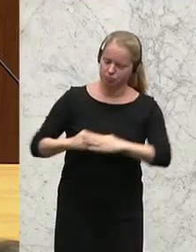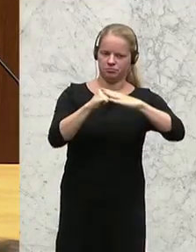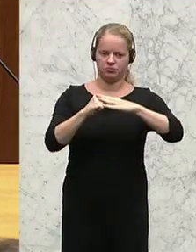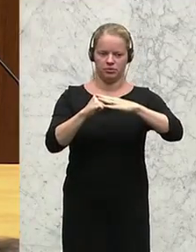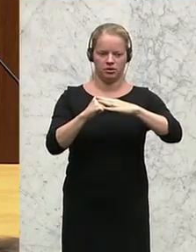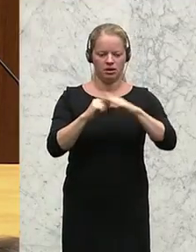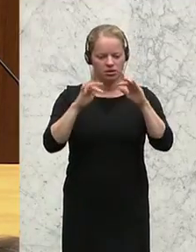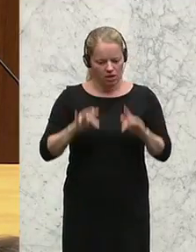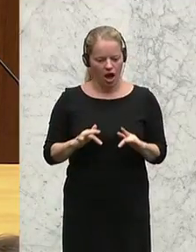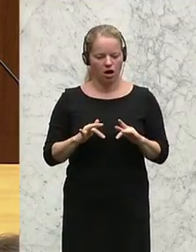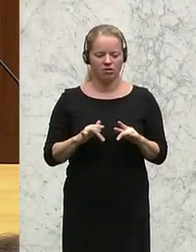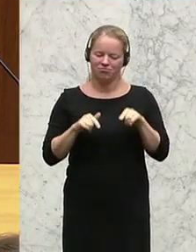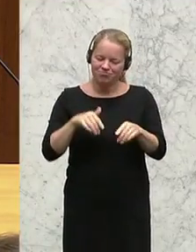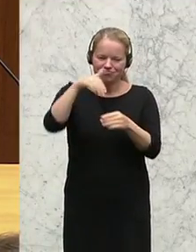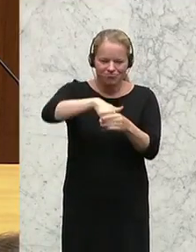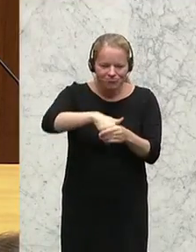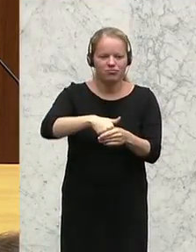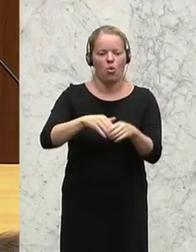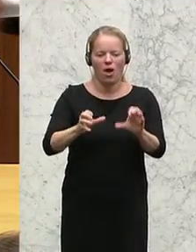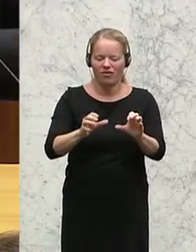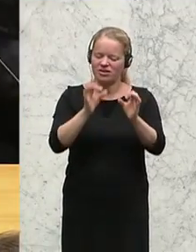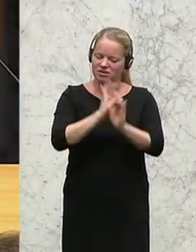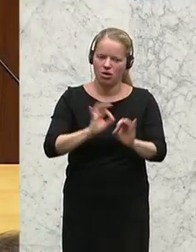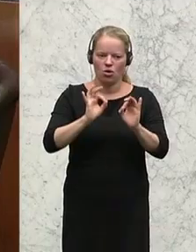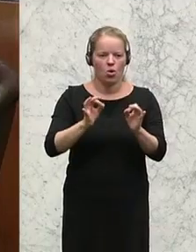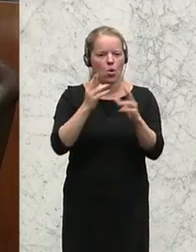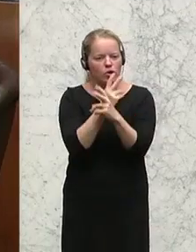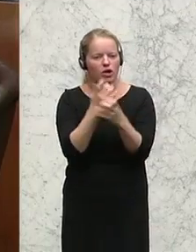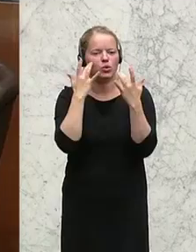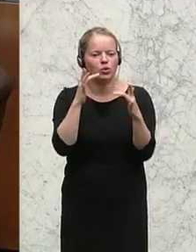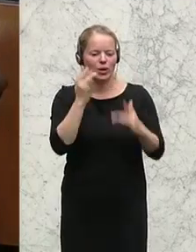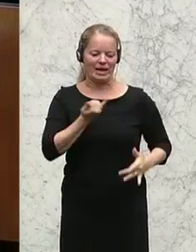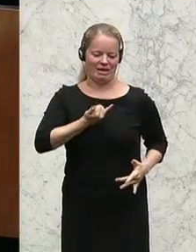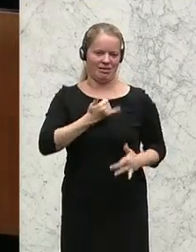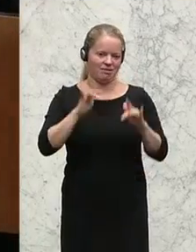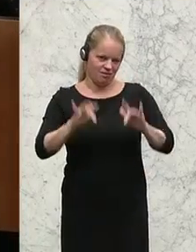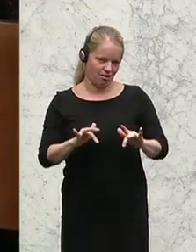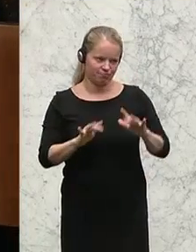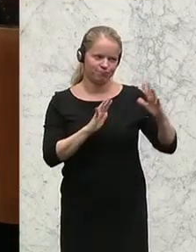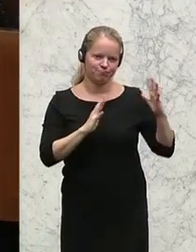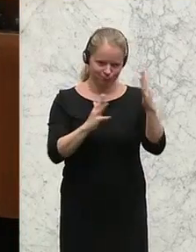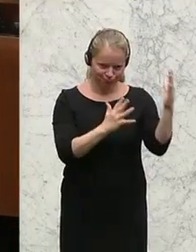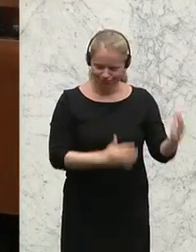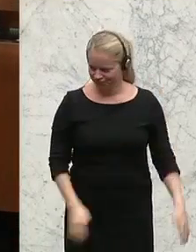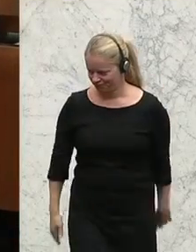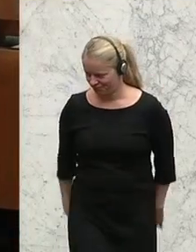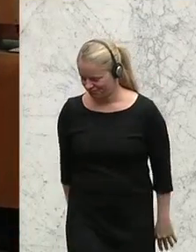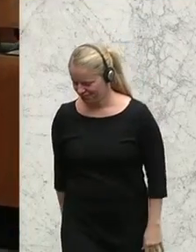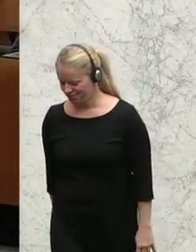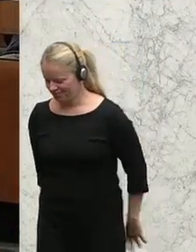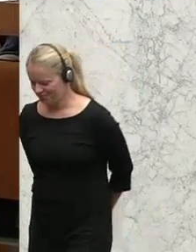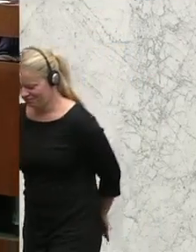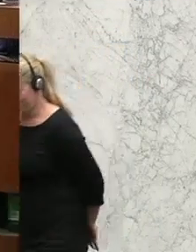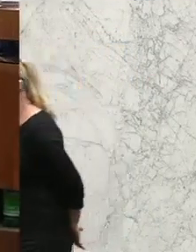eines Stückes österreichischer Kulturidentität. Der ORF ist wichtiger Teil der österreichischen